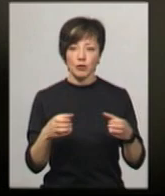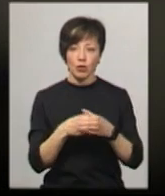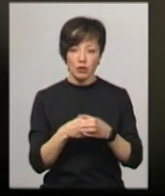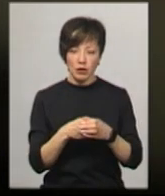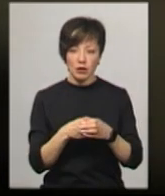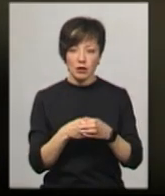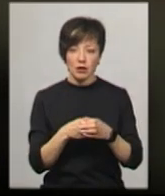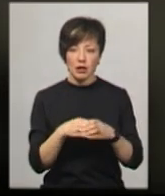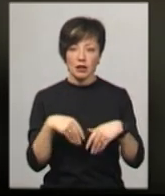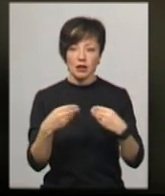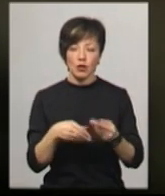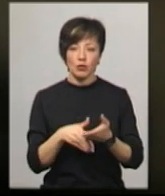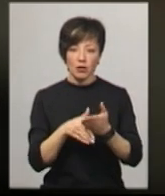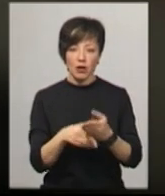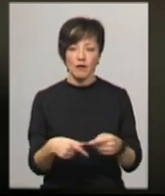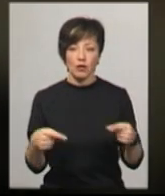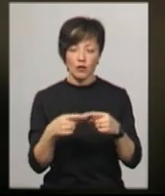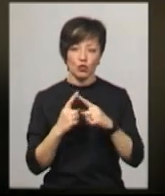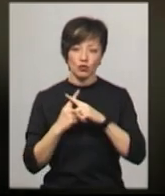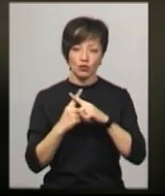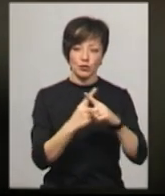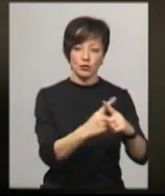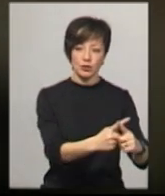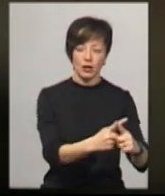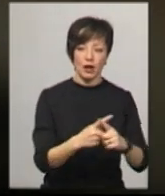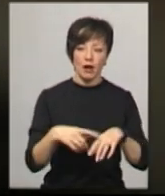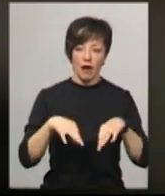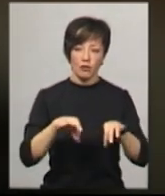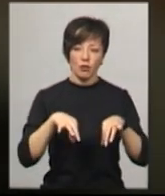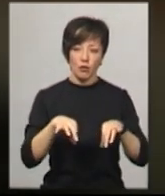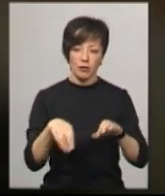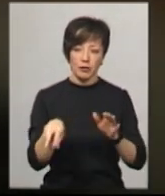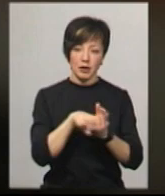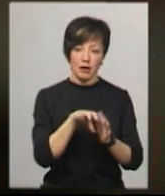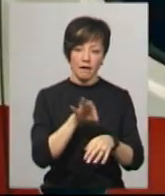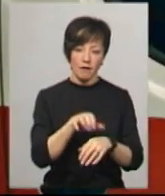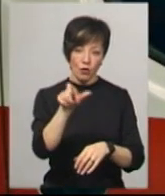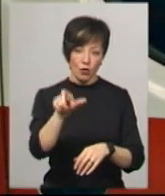надання допомоги, відповідно супроводжую в салон автомобіля хворого.